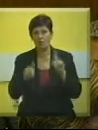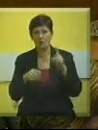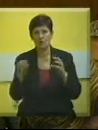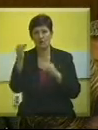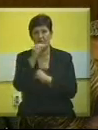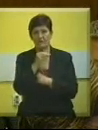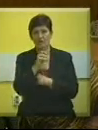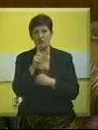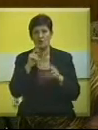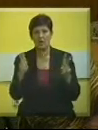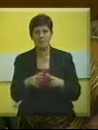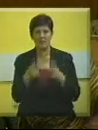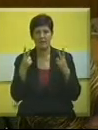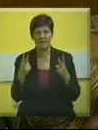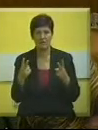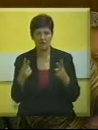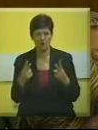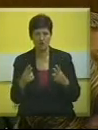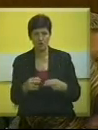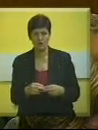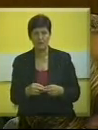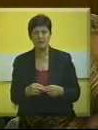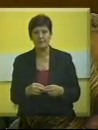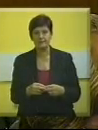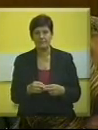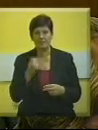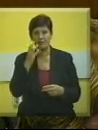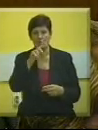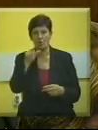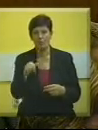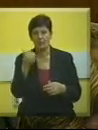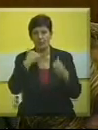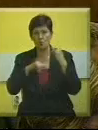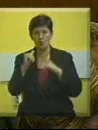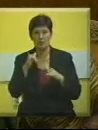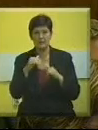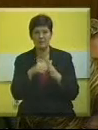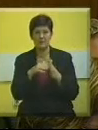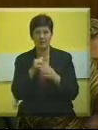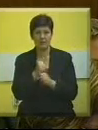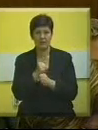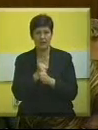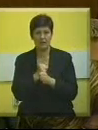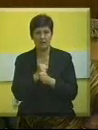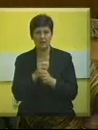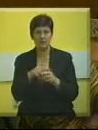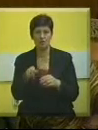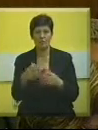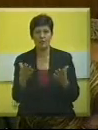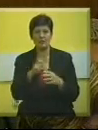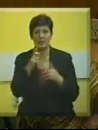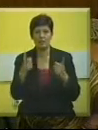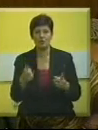više ili manje bitan kada je u pitanju turizam, treba raditi na tome da tamo gde ne